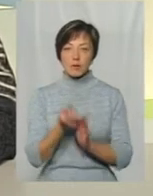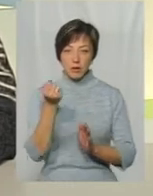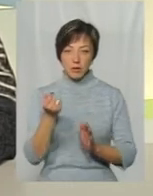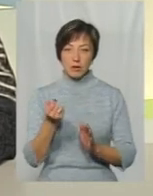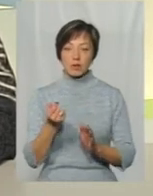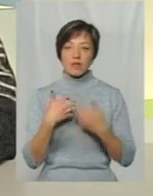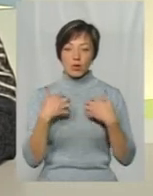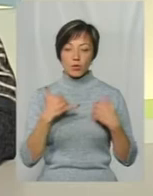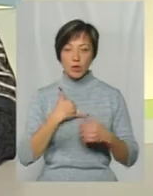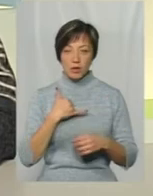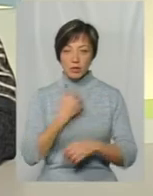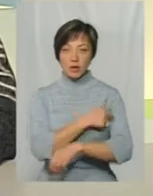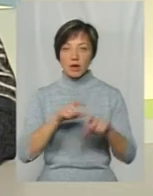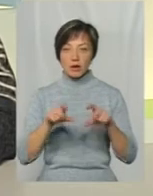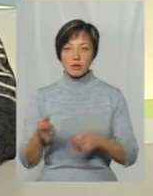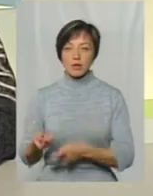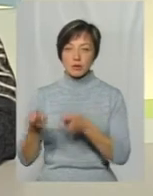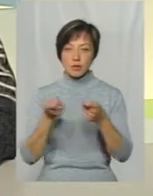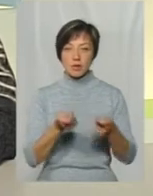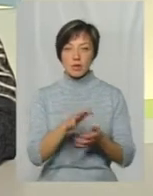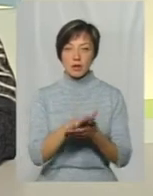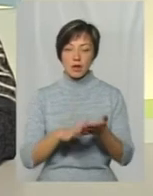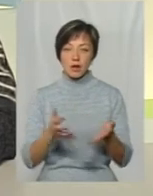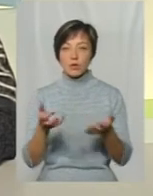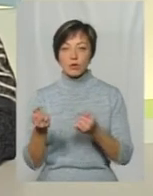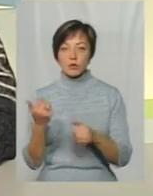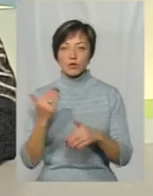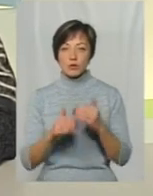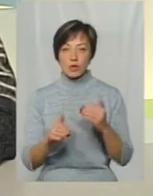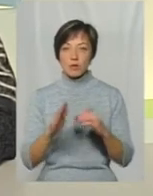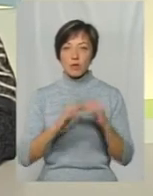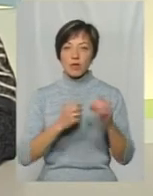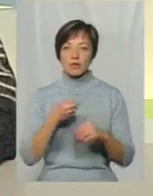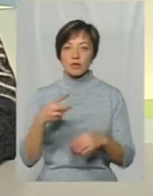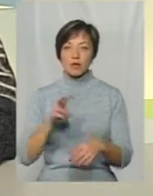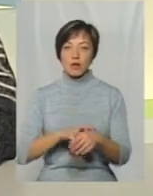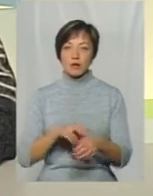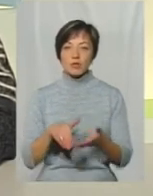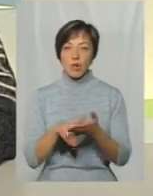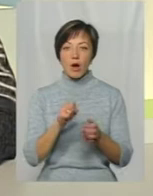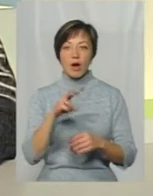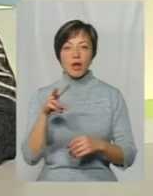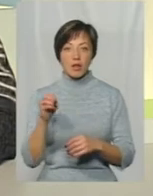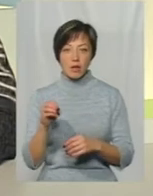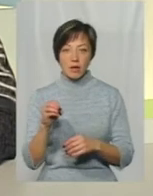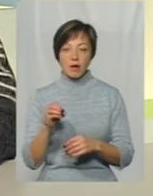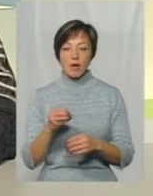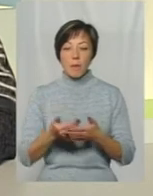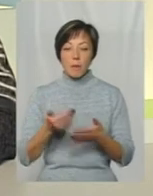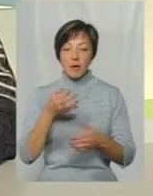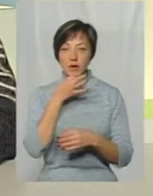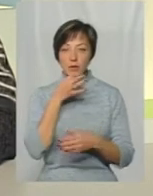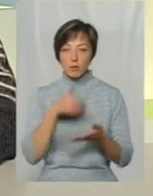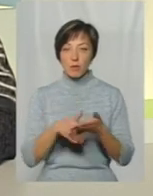І ми транспортуємо туди тварин І надалі вони отримують вже професійну лікарську допомогу Але до лікарської допомоги є дуже важливою